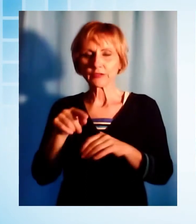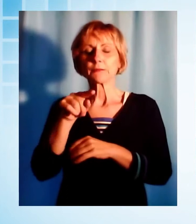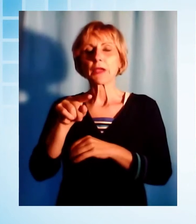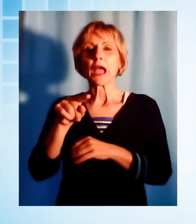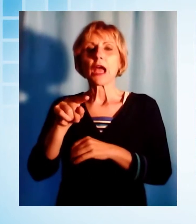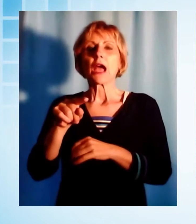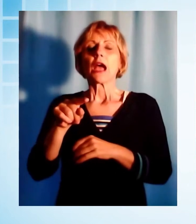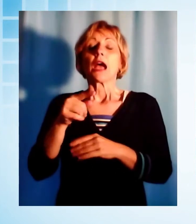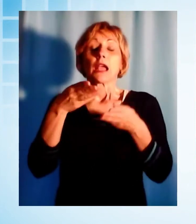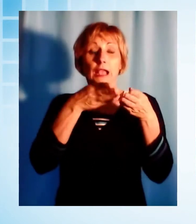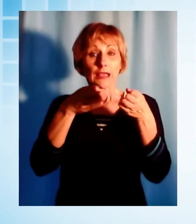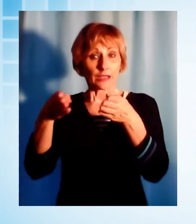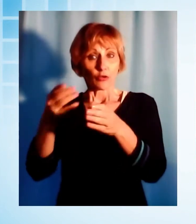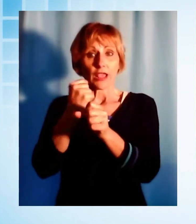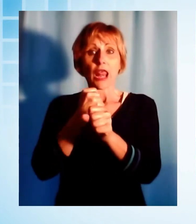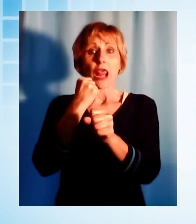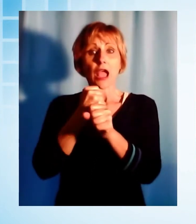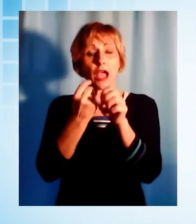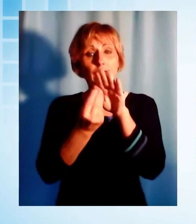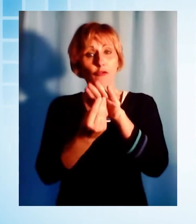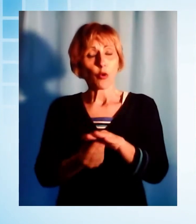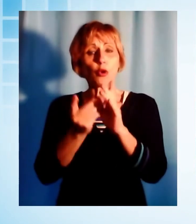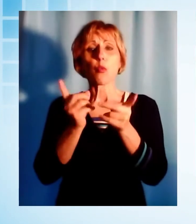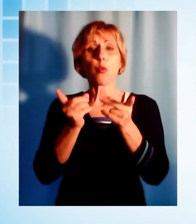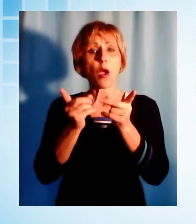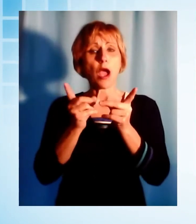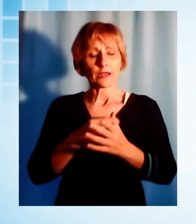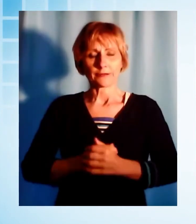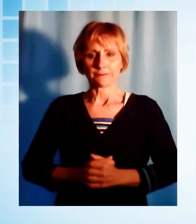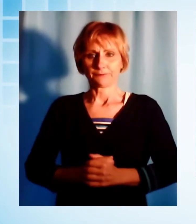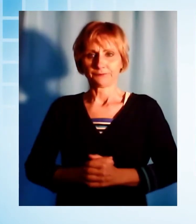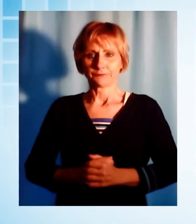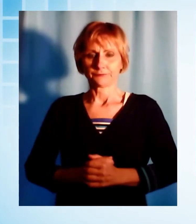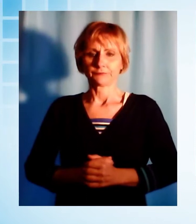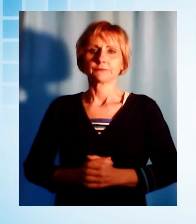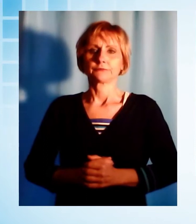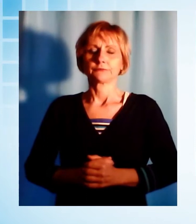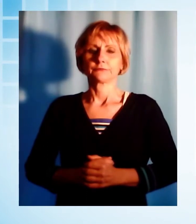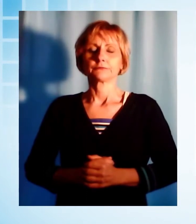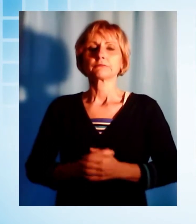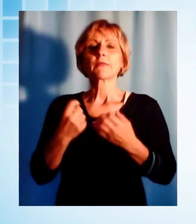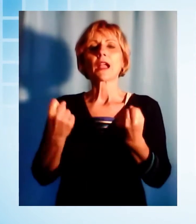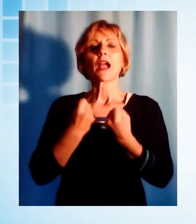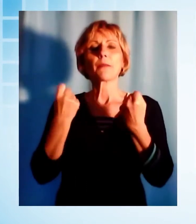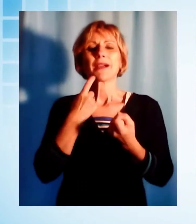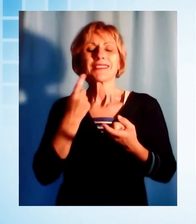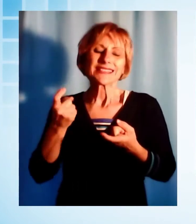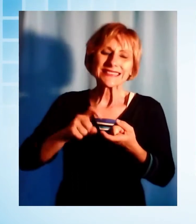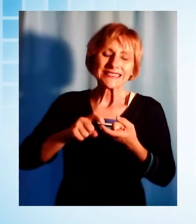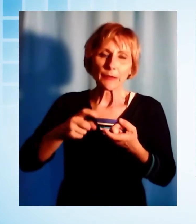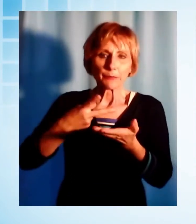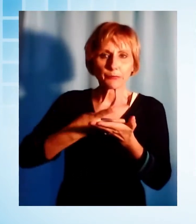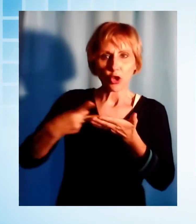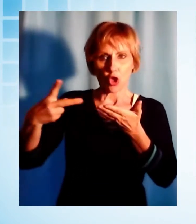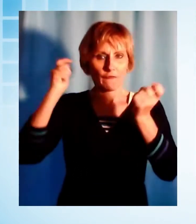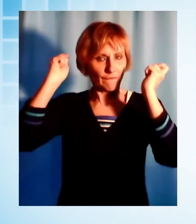categorie di lavoratori interessate da questo screening. Ha preso il via la campagna di screening sierologico messa in